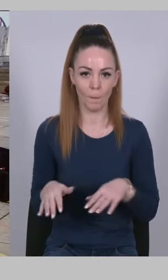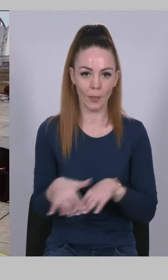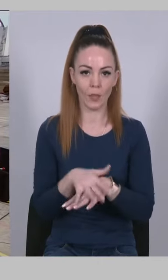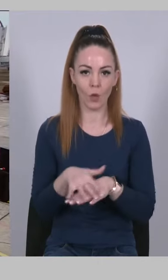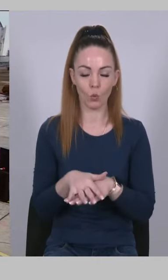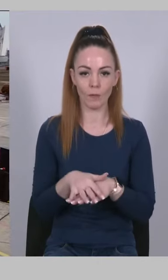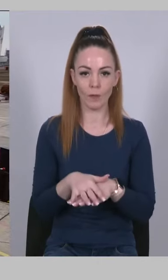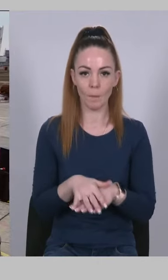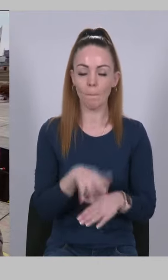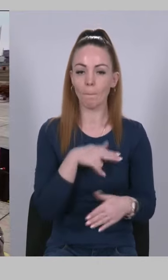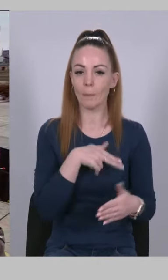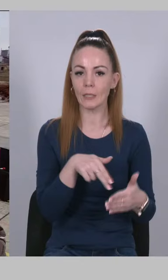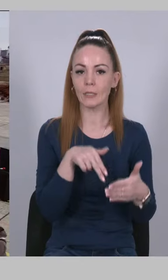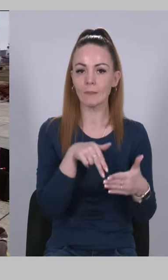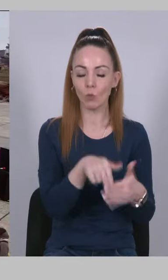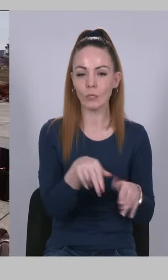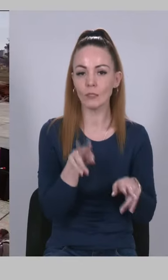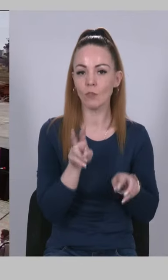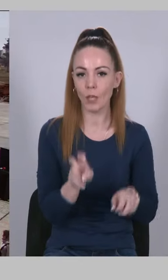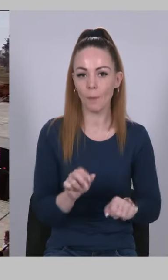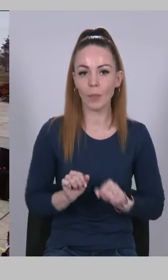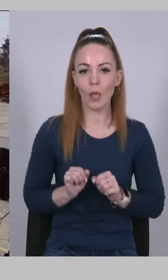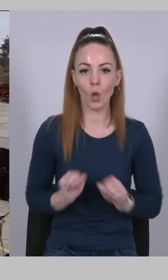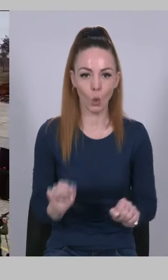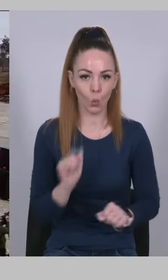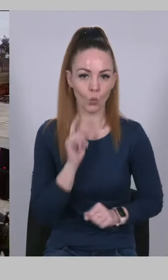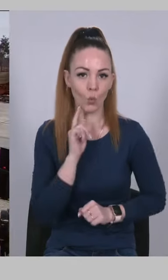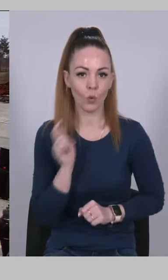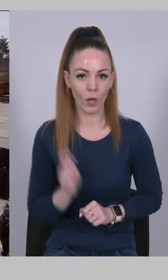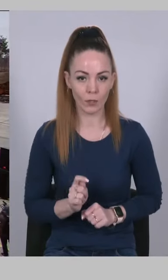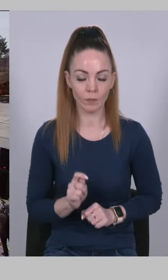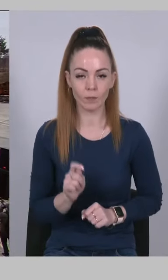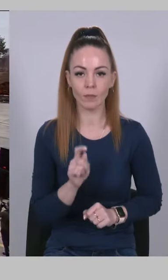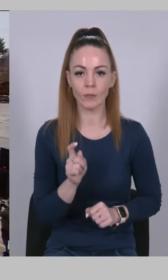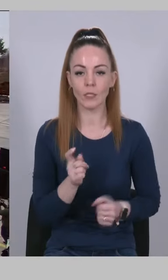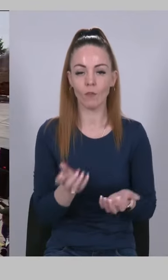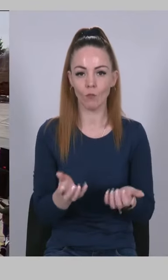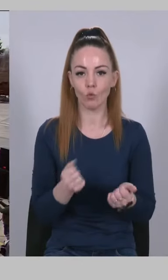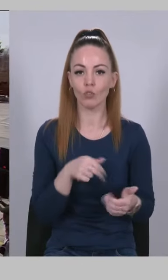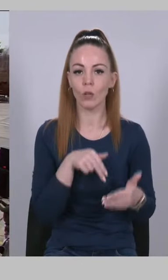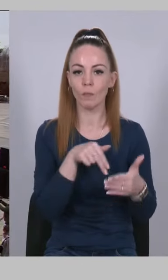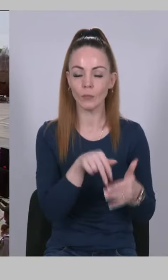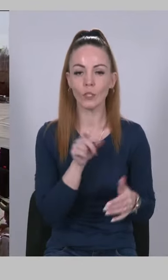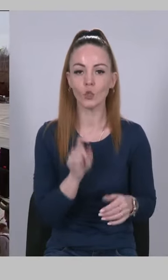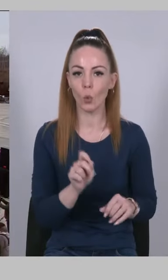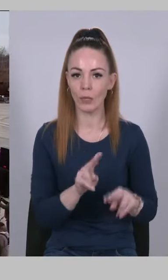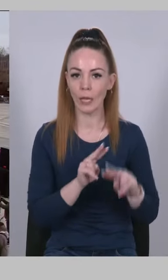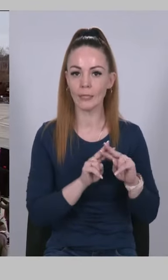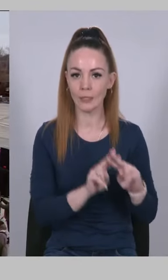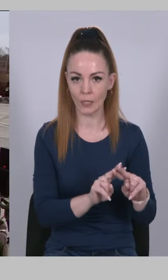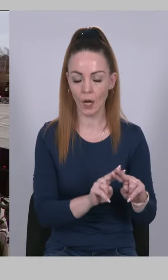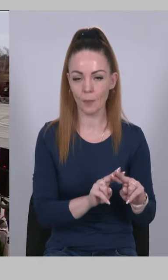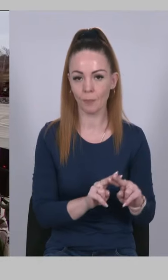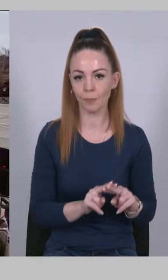присвоєно звання Герой України з врученням ордена Золота Зірка